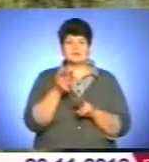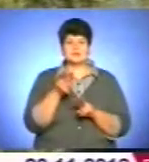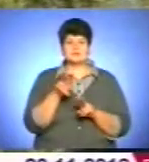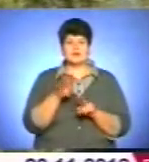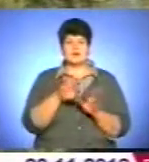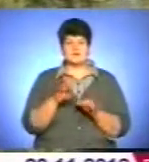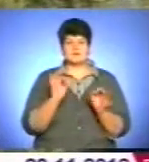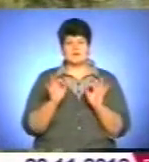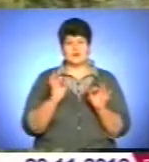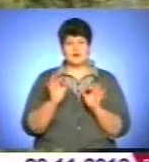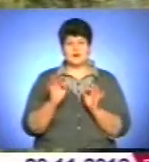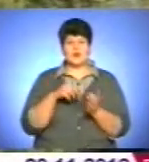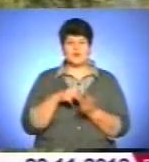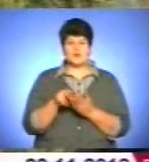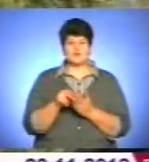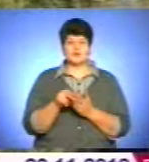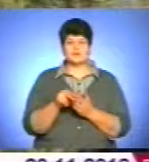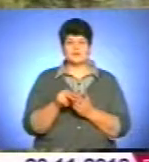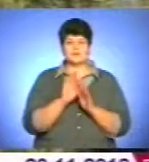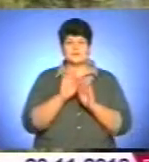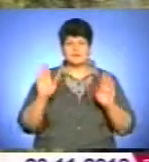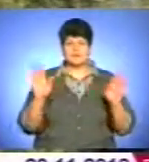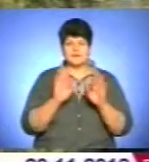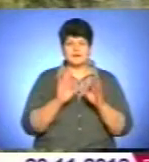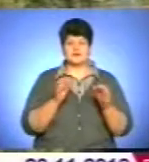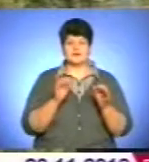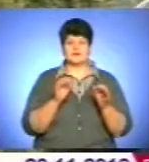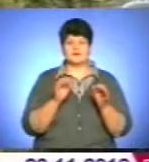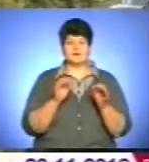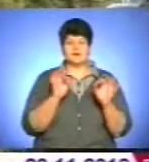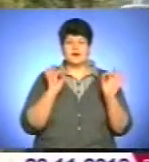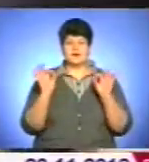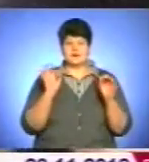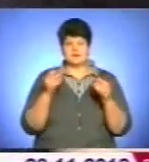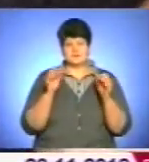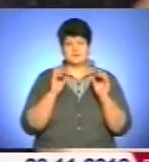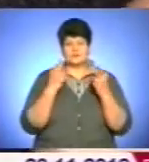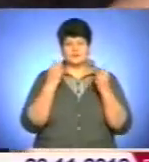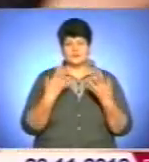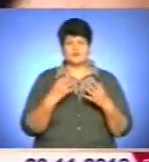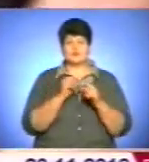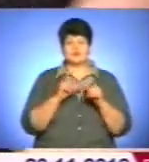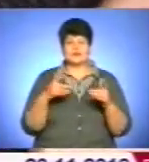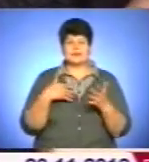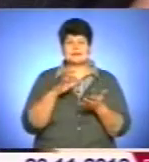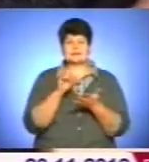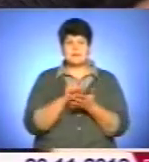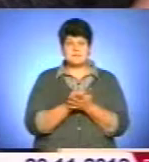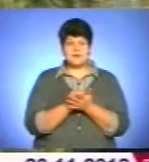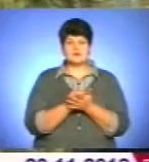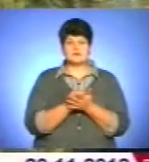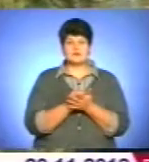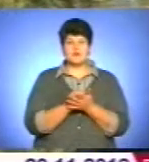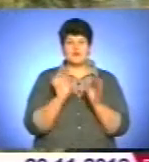все нормально, знову ходжу на вокал, грати до звичайної школи. Я займаюся музикою, ходжу